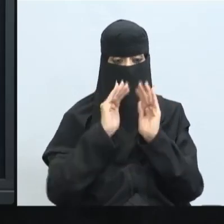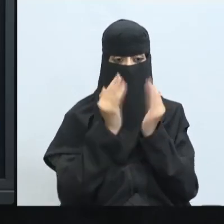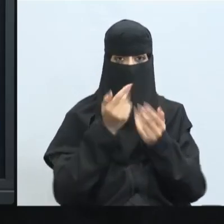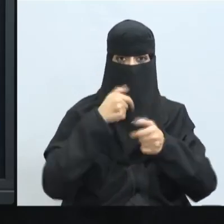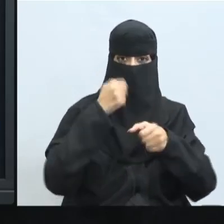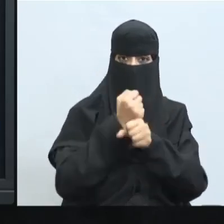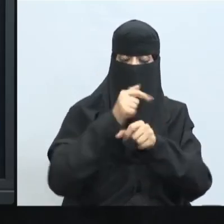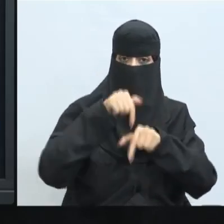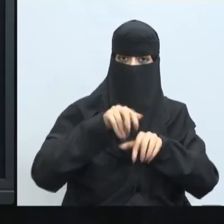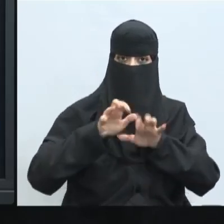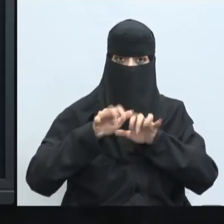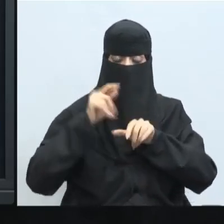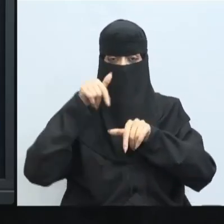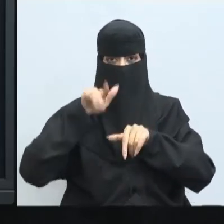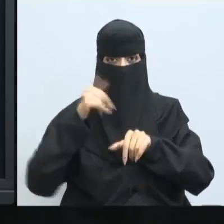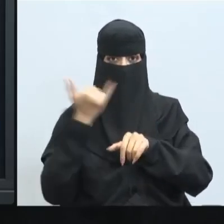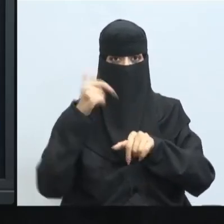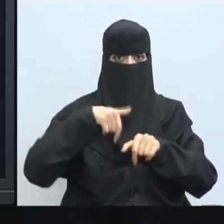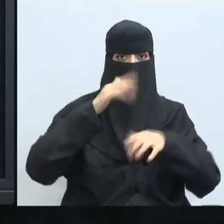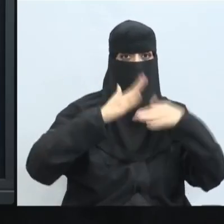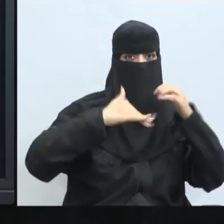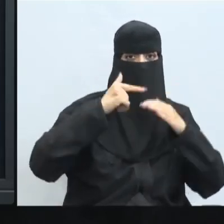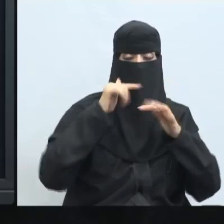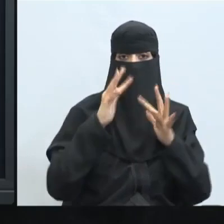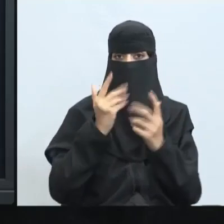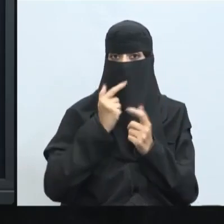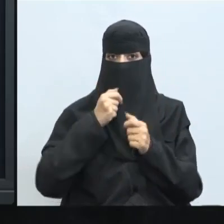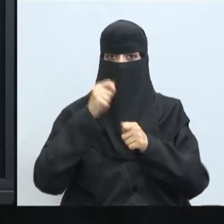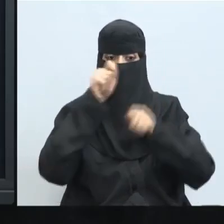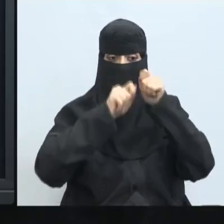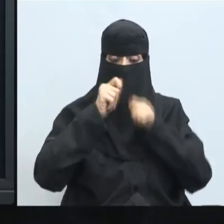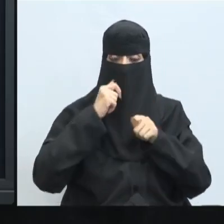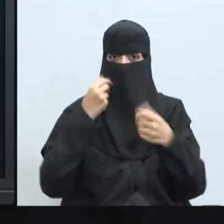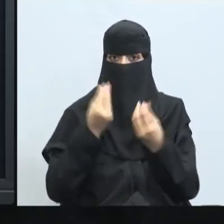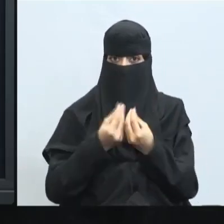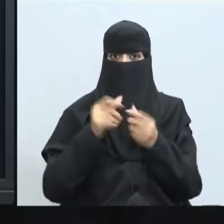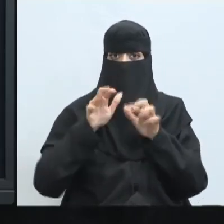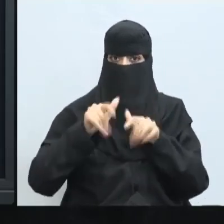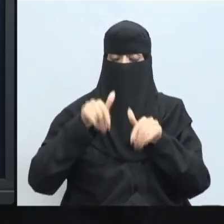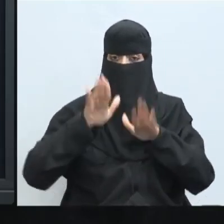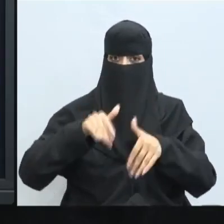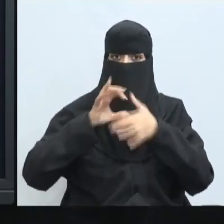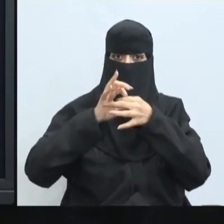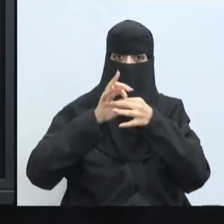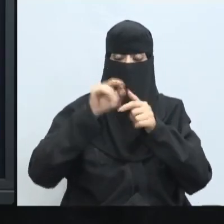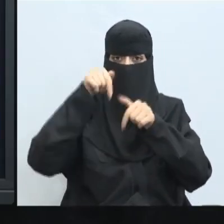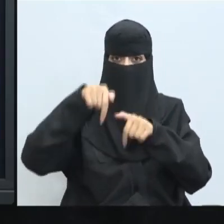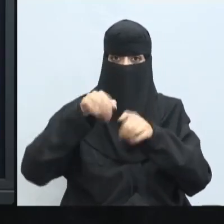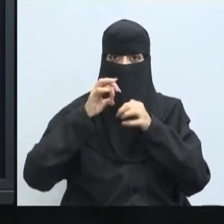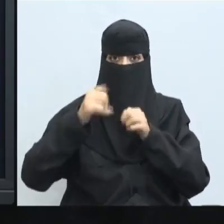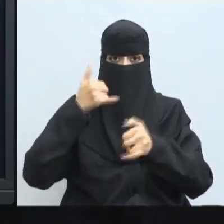مهم جدا أن يكون لدينا المهارة في كيف نتعامل مع التقنيات وأيضا مهارة الاتصال في هذه التقنيات